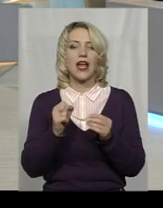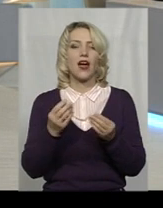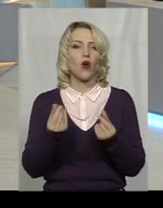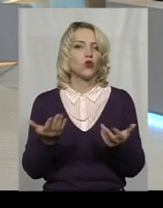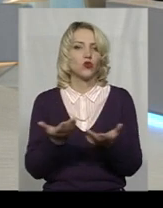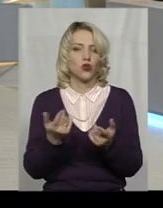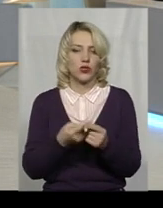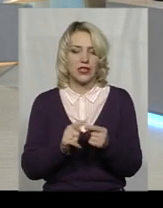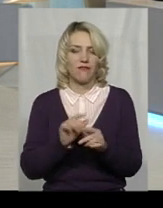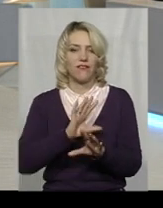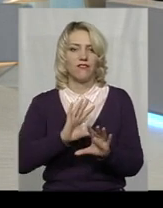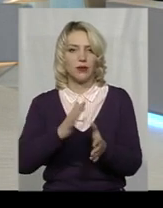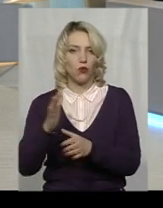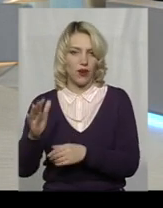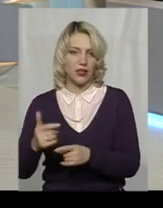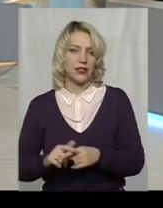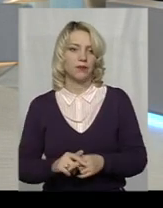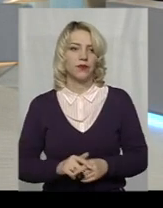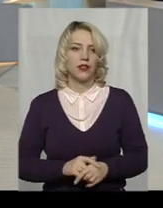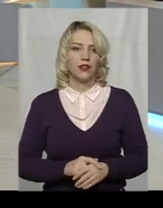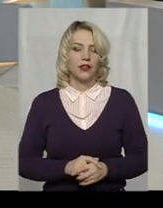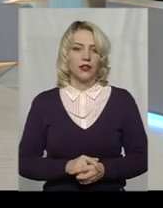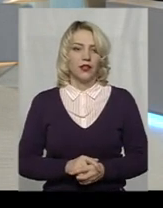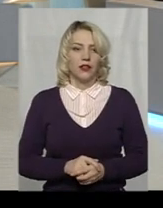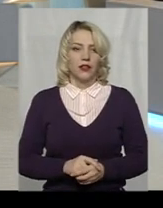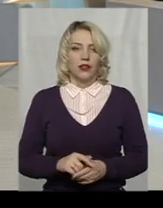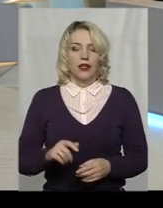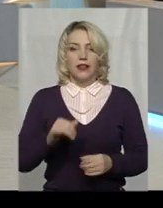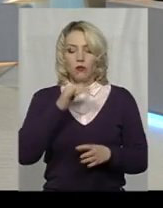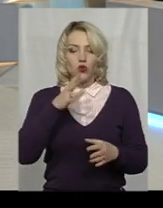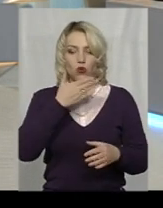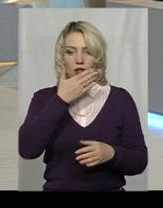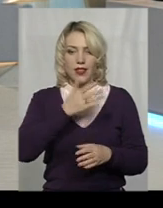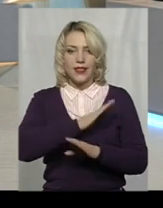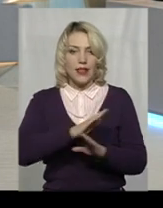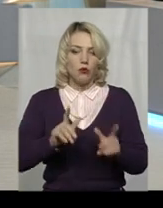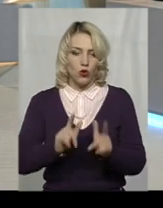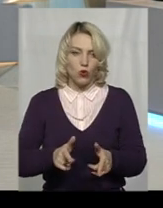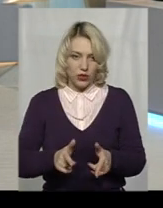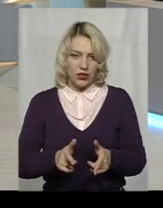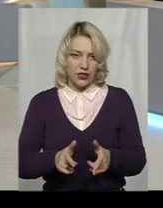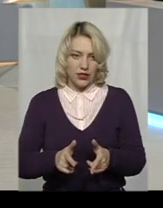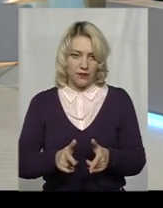Звичайно, що не можна не погодитись... Чи фізичних осіб має новини? Не можна не погодитись з тим